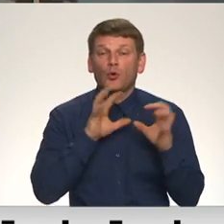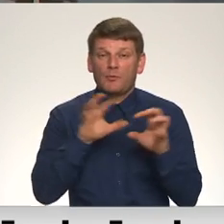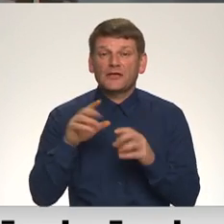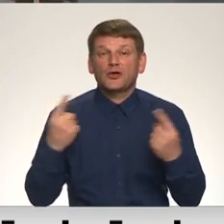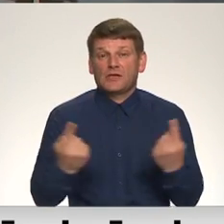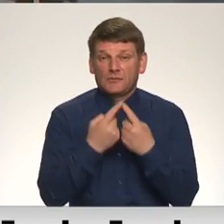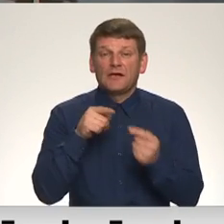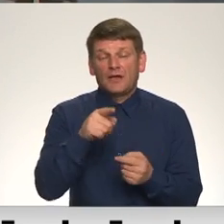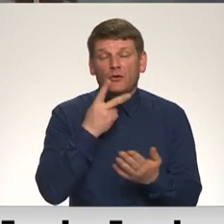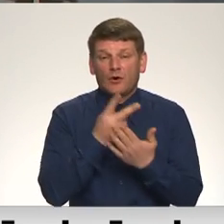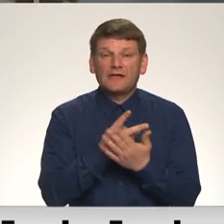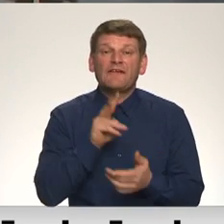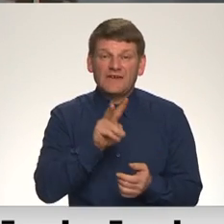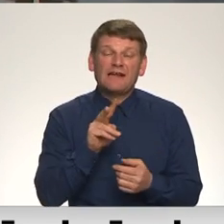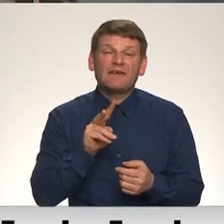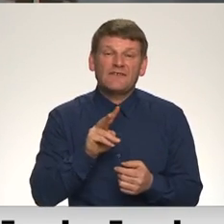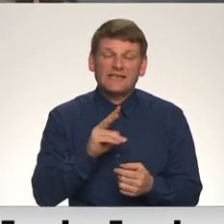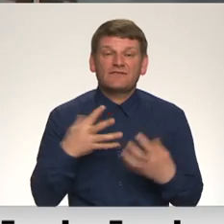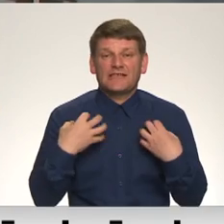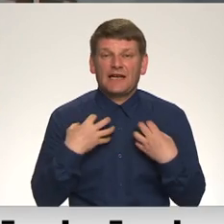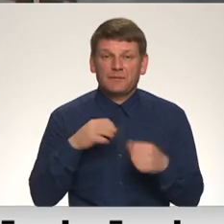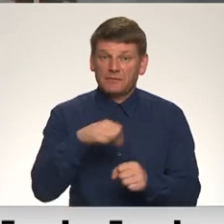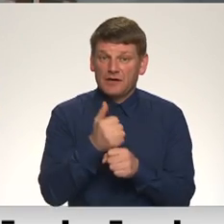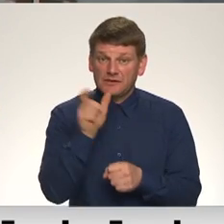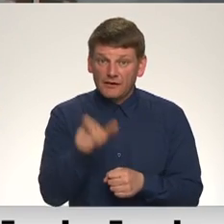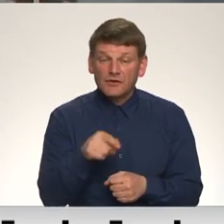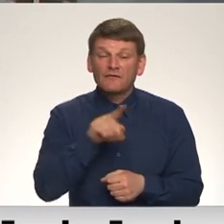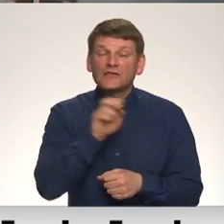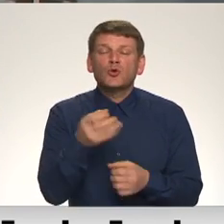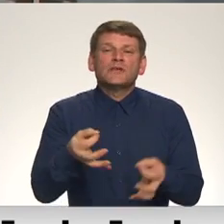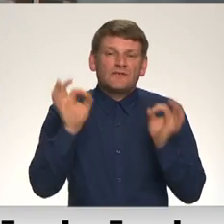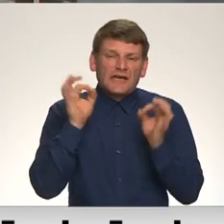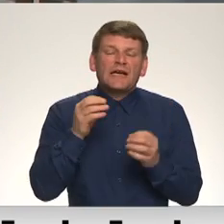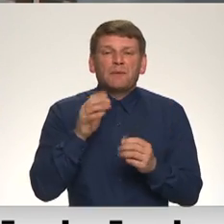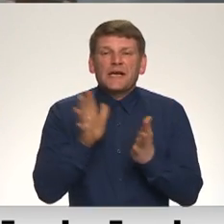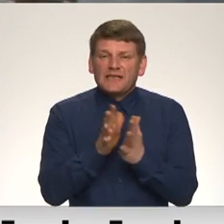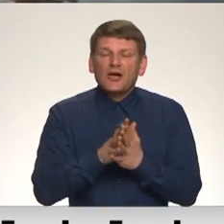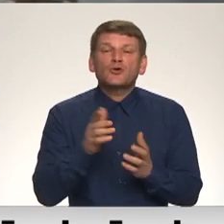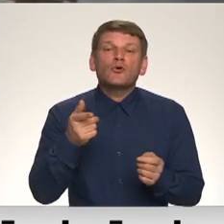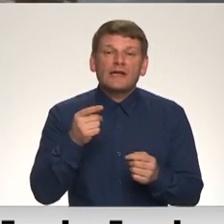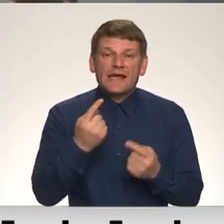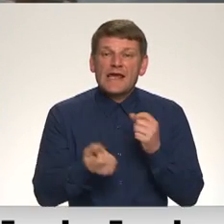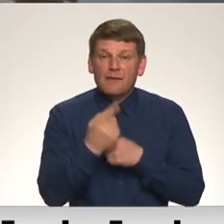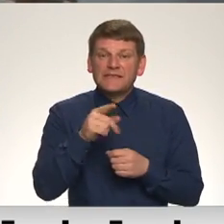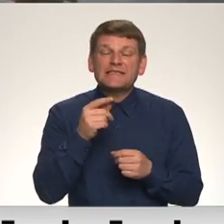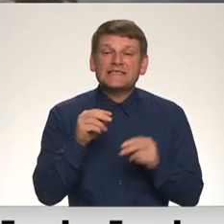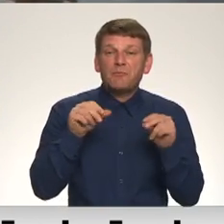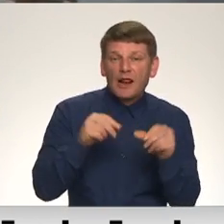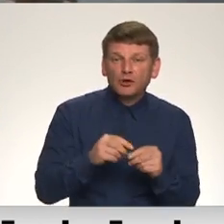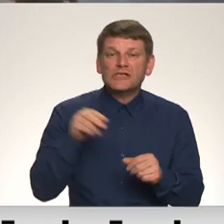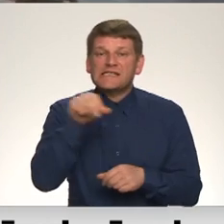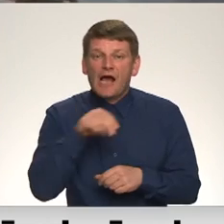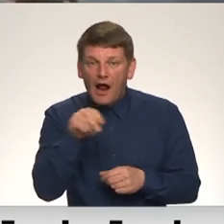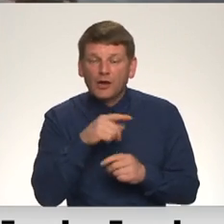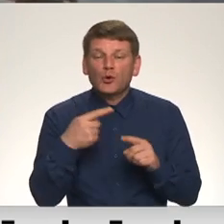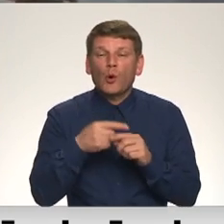Tā norāda vidas veselības speciālists Ivars Vanadziņš. Viens no nozīmīgākajiem piesārņojuma iemesliem ir smilšu sāls un riepu daliņu